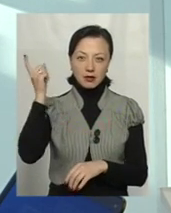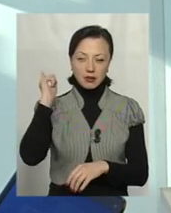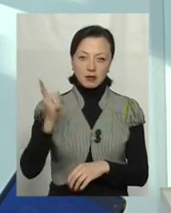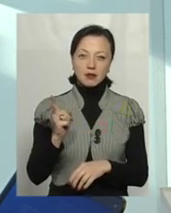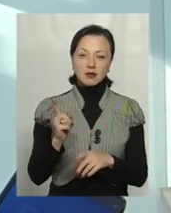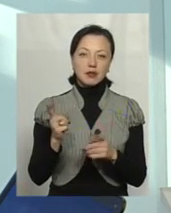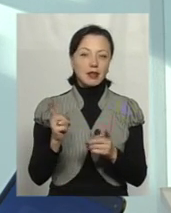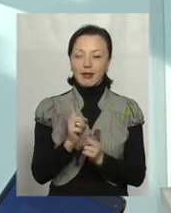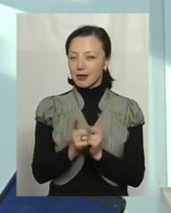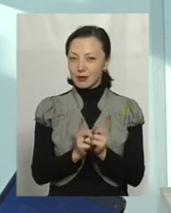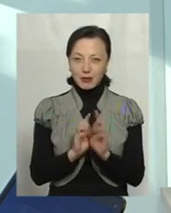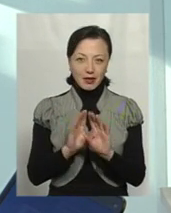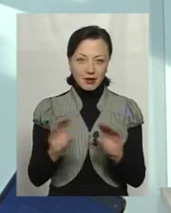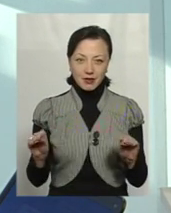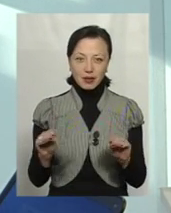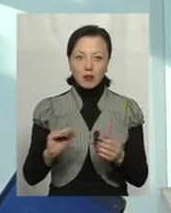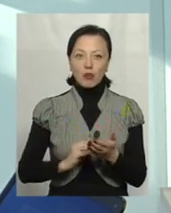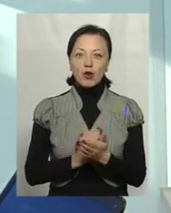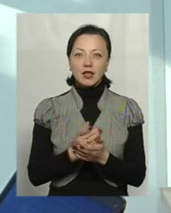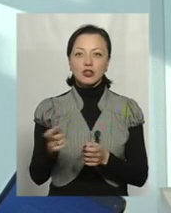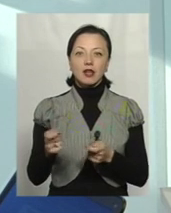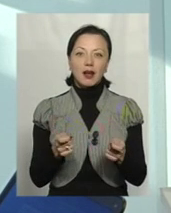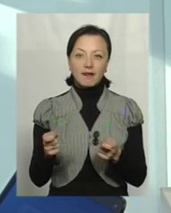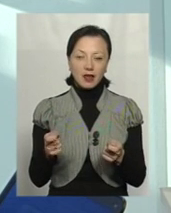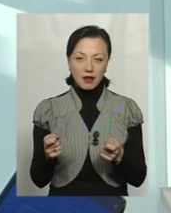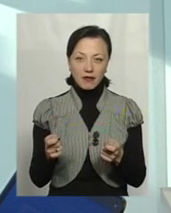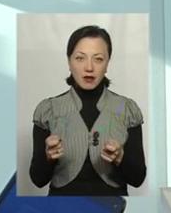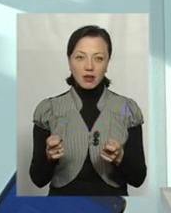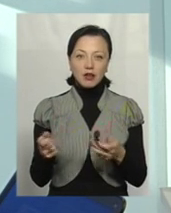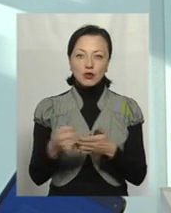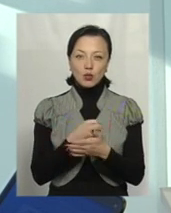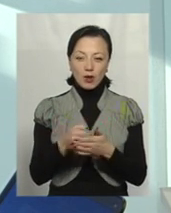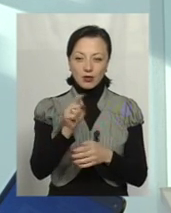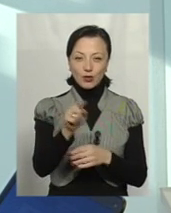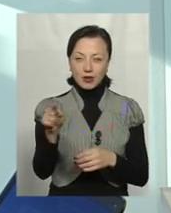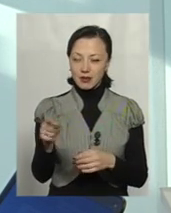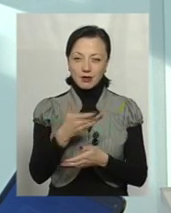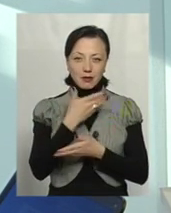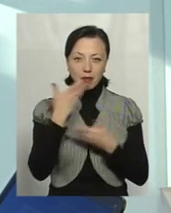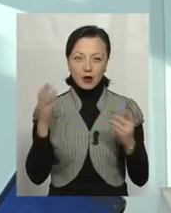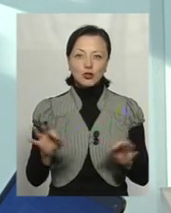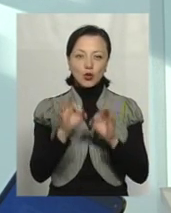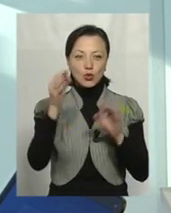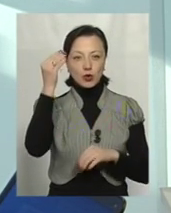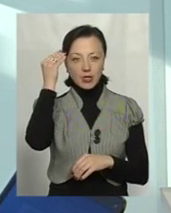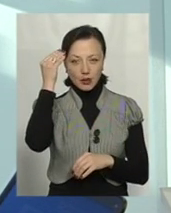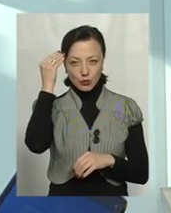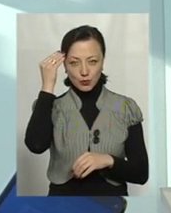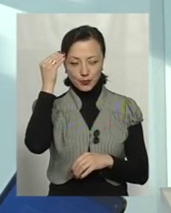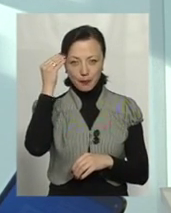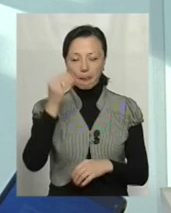практично не змінився, я маю на увазі політичних керівників, стукатись до них не має жодного сенсу.